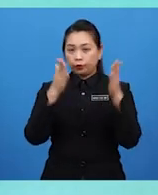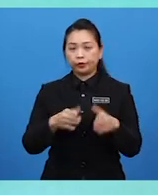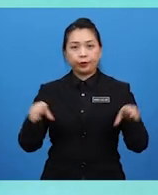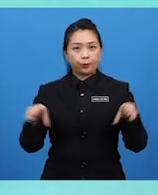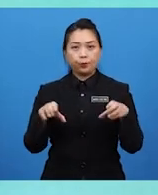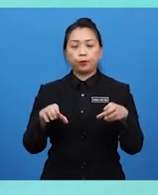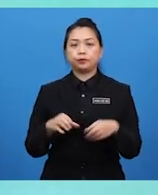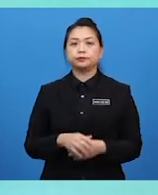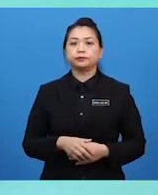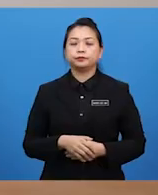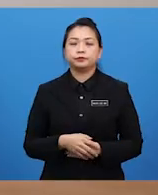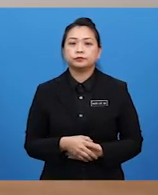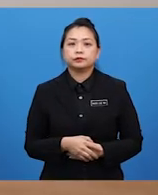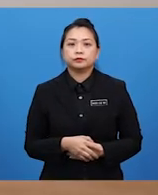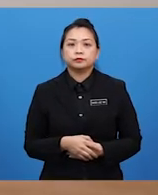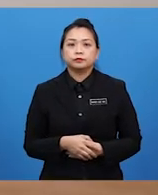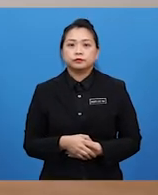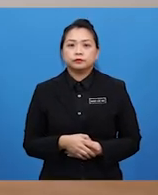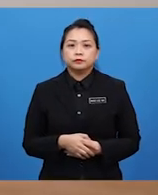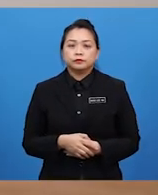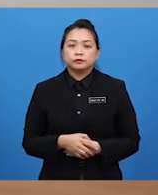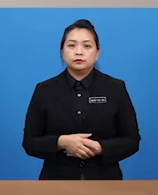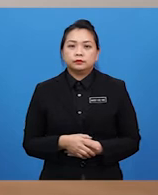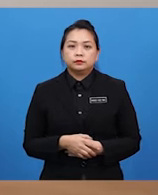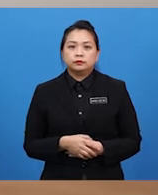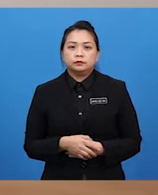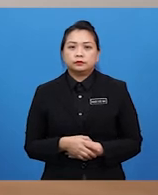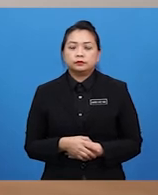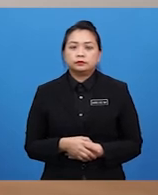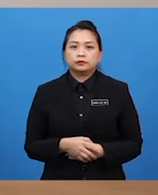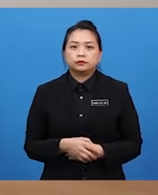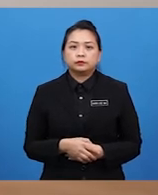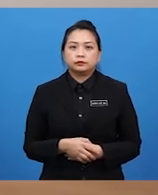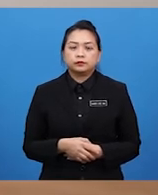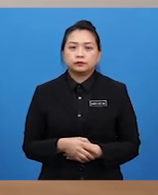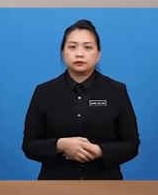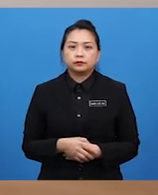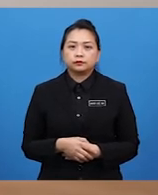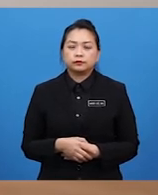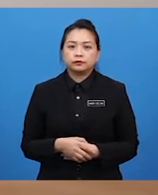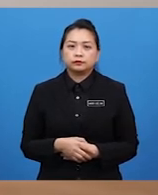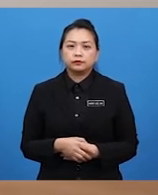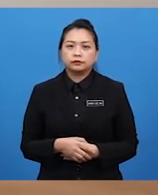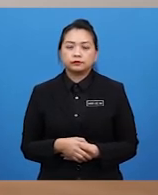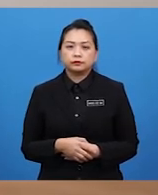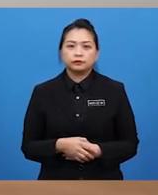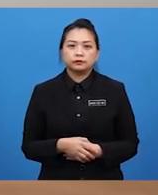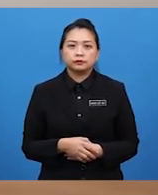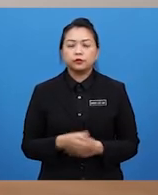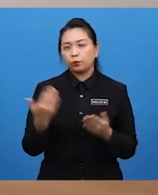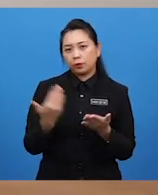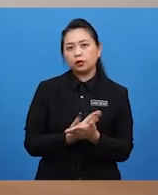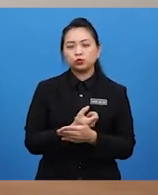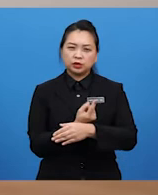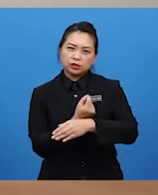peperangan tersebut. Oh, begitu sebenarnya. Ya. Baiklah. Itu baru sedikit Cikgu